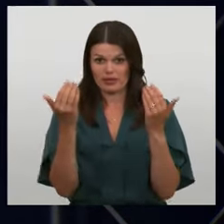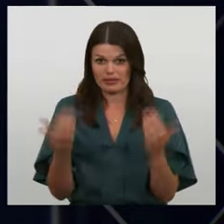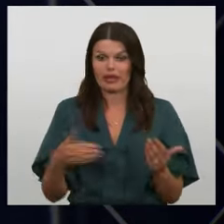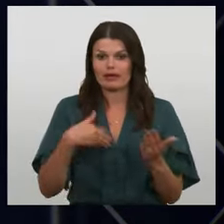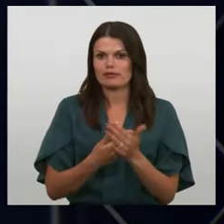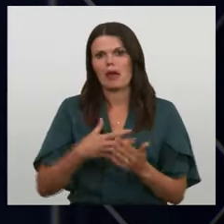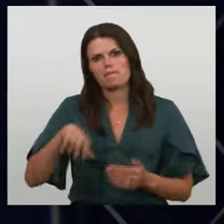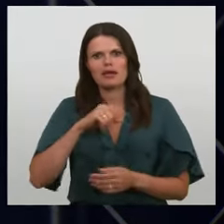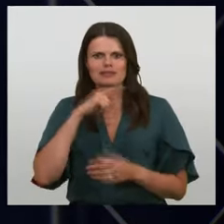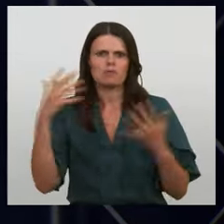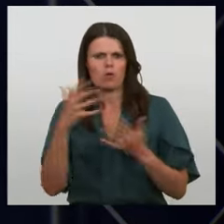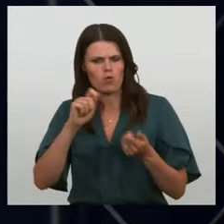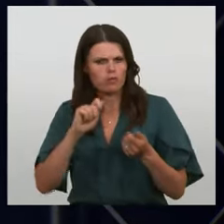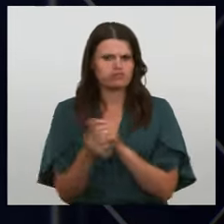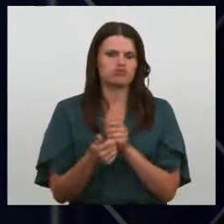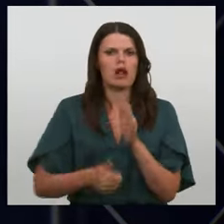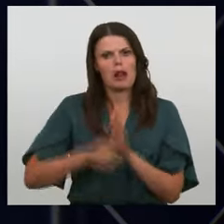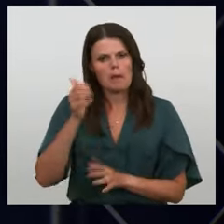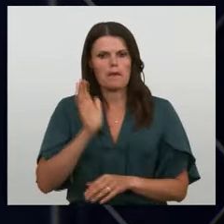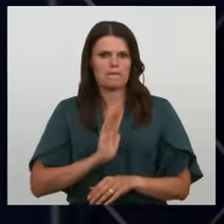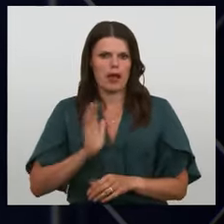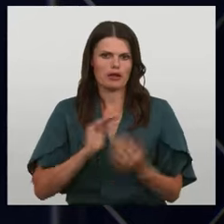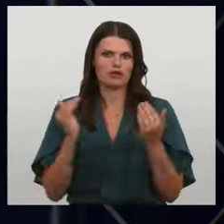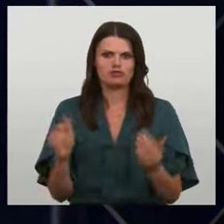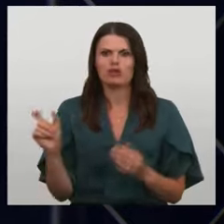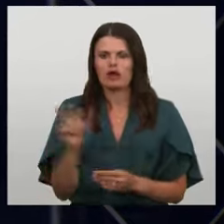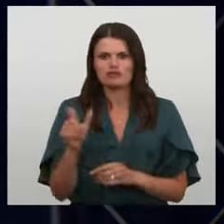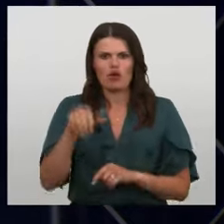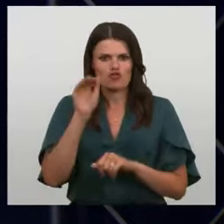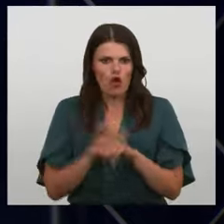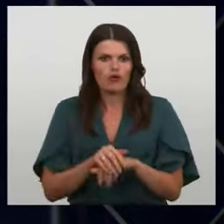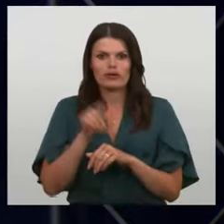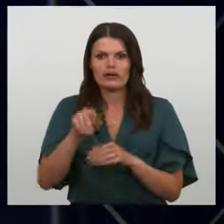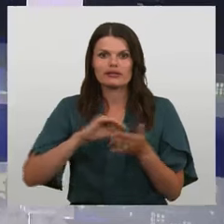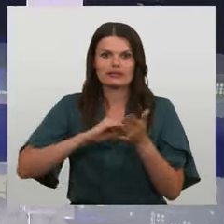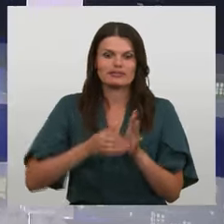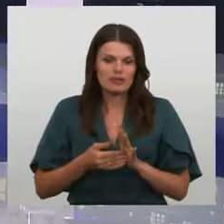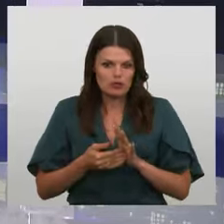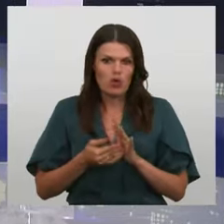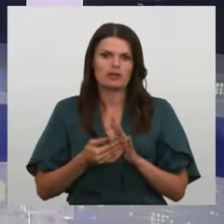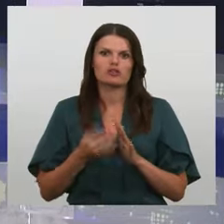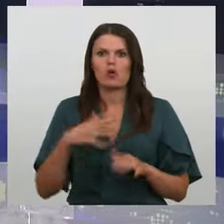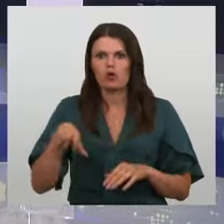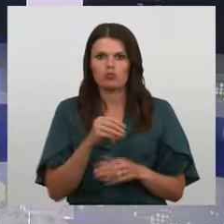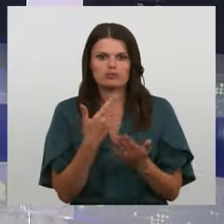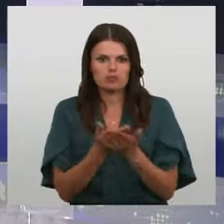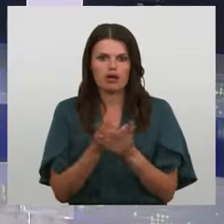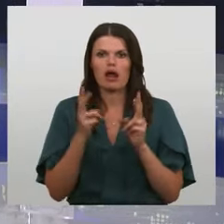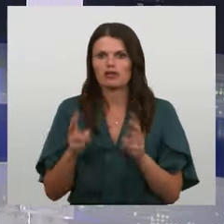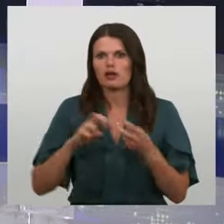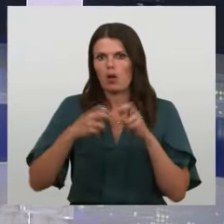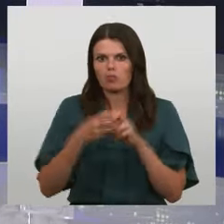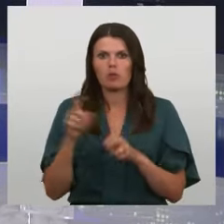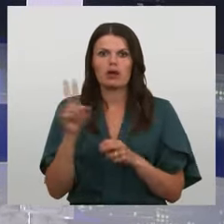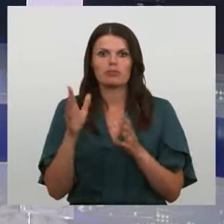vispār kaut ko mainīt, labāk ir pagaidīt šajā mirklī konkrētā situācija. Mums norāda, ka problēma ir